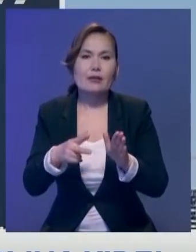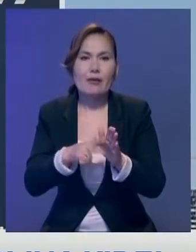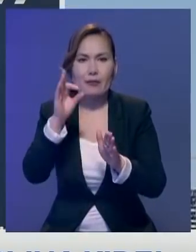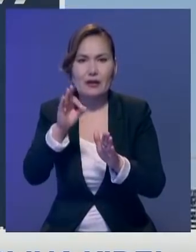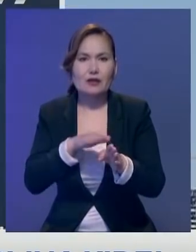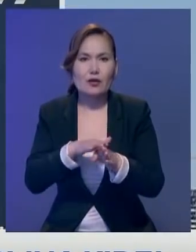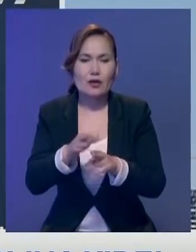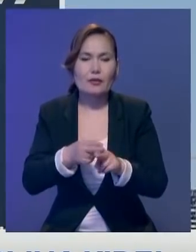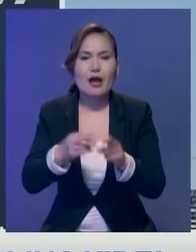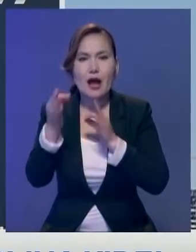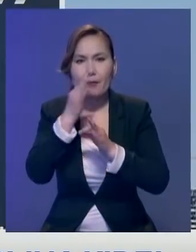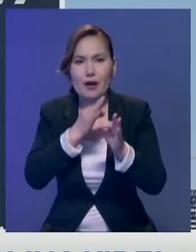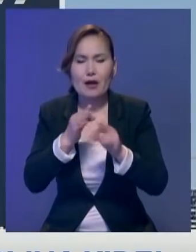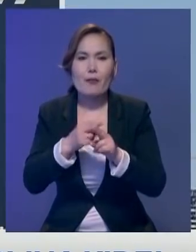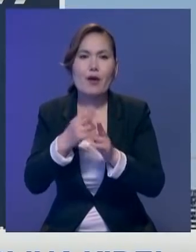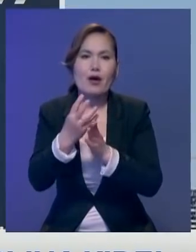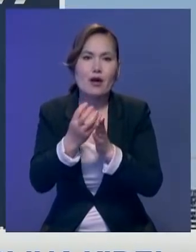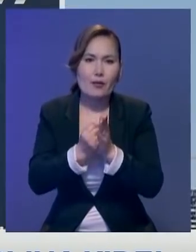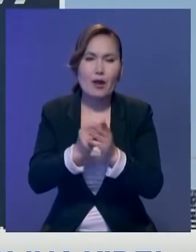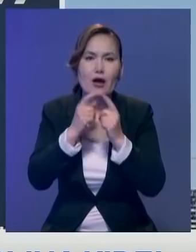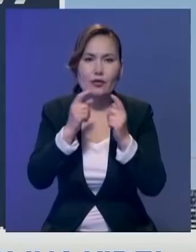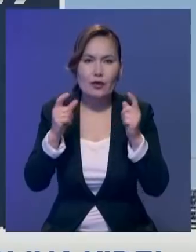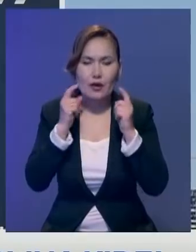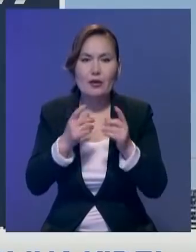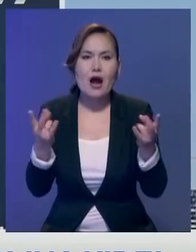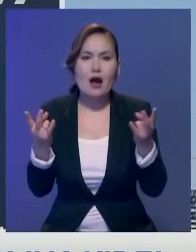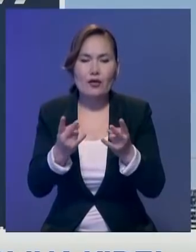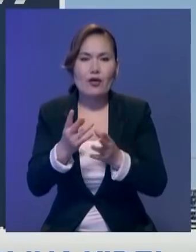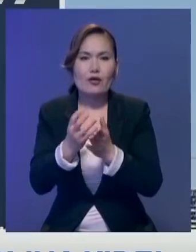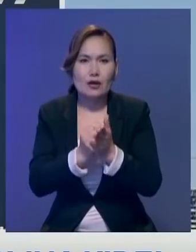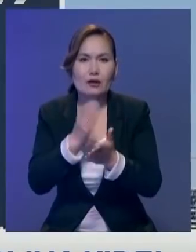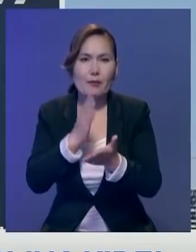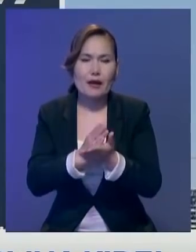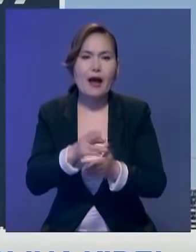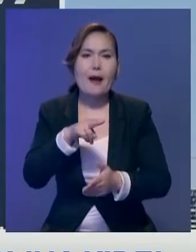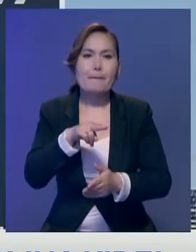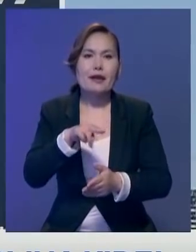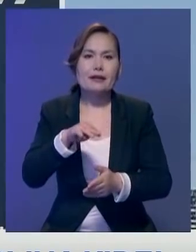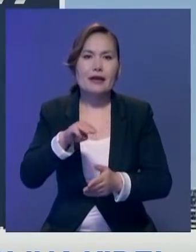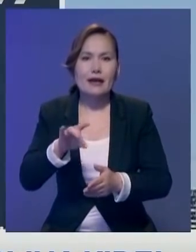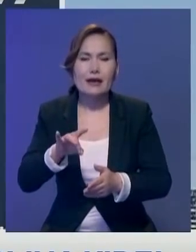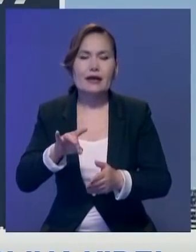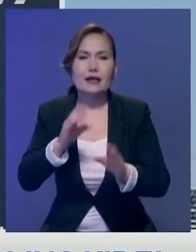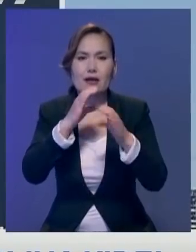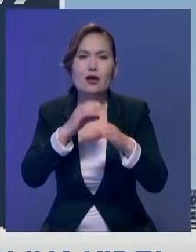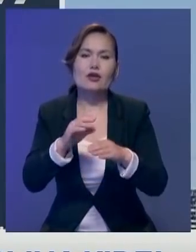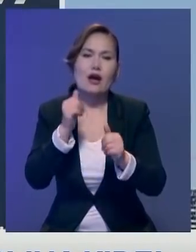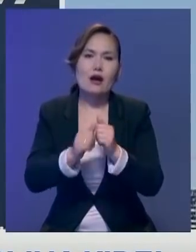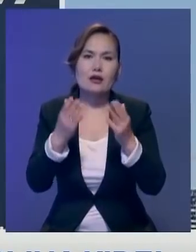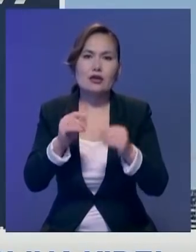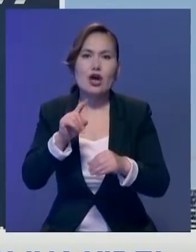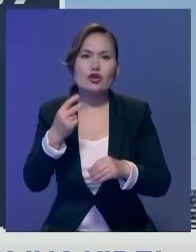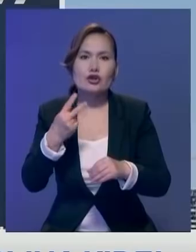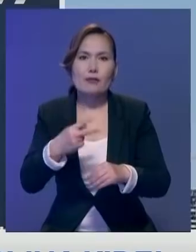толық. Дәрдәрмектің жеке қорғаныс құралдарының қажетті қора жасақталған. ПТРЗ қаналары күніне 123 мұн